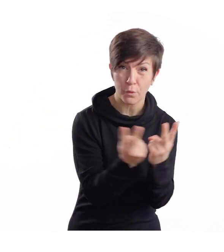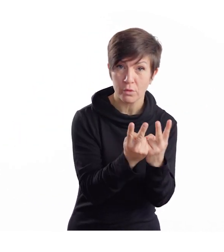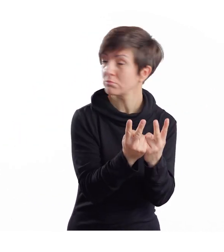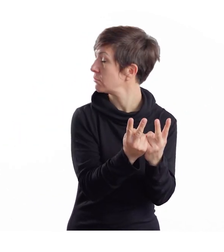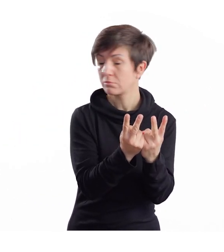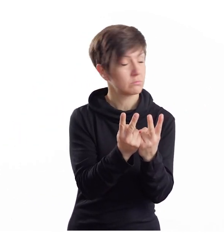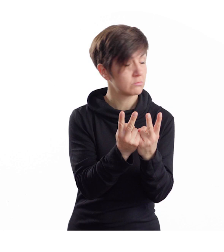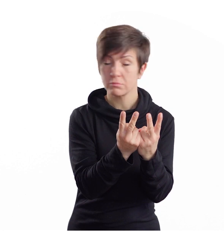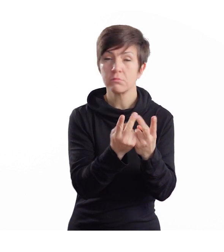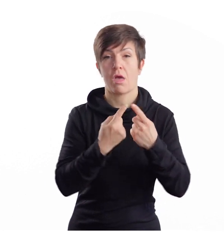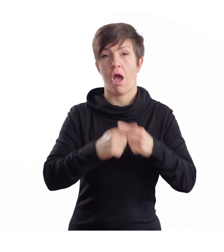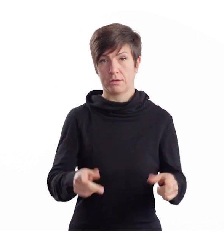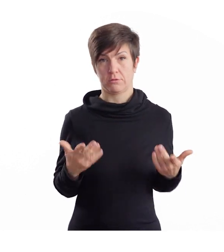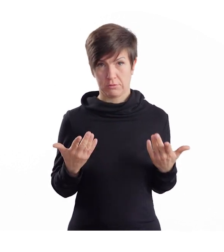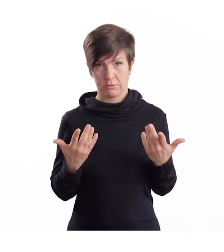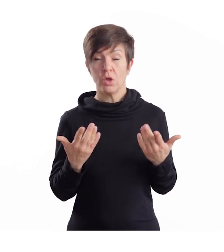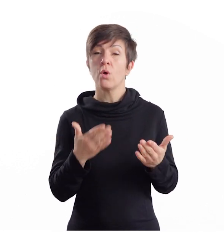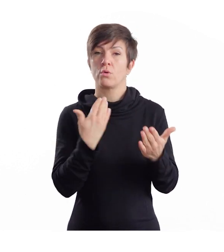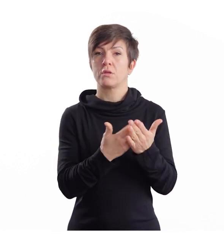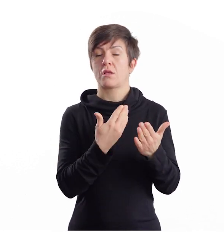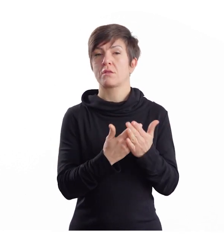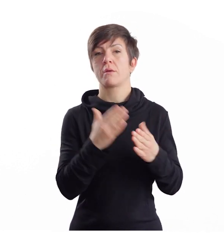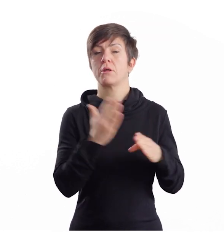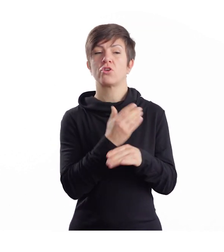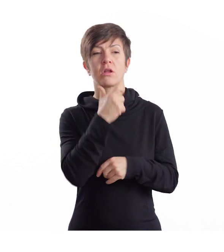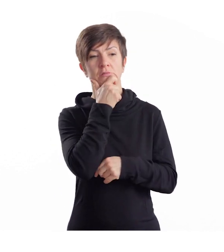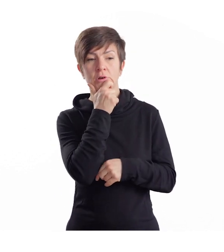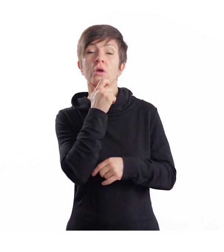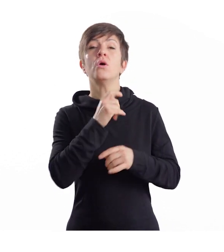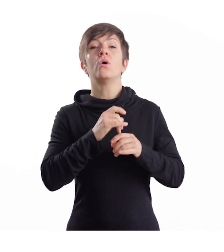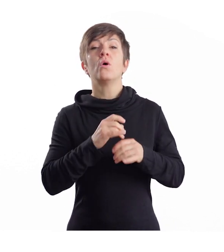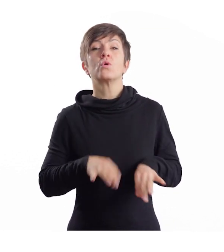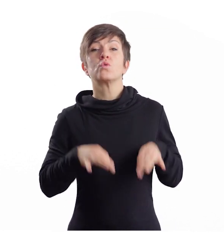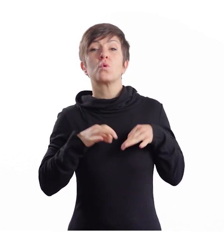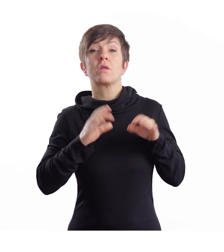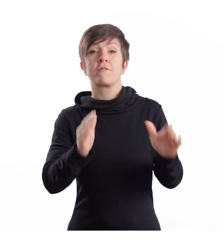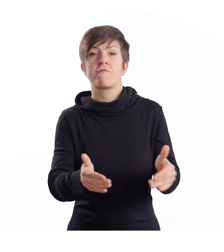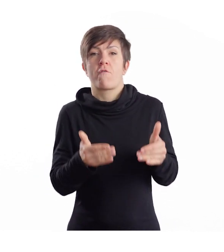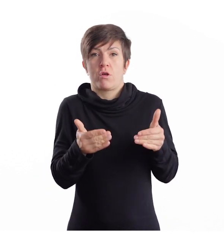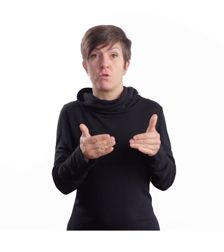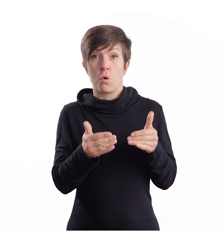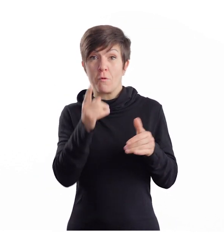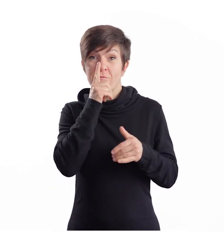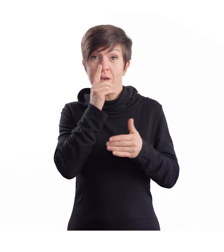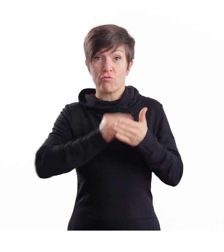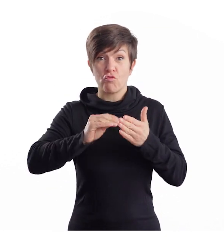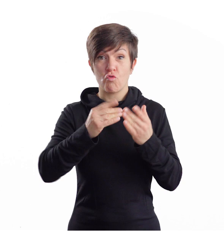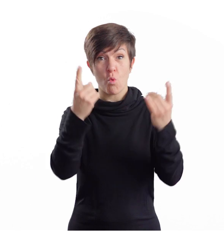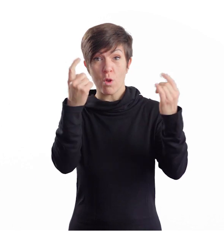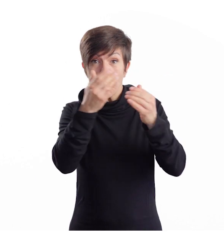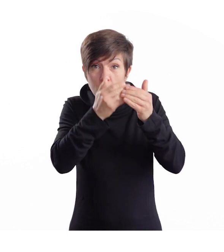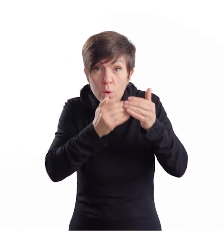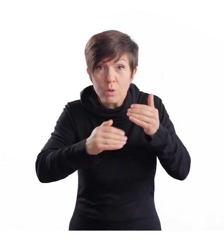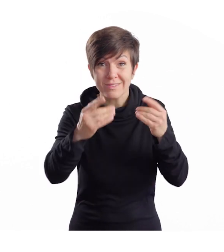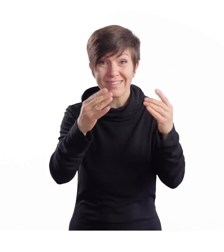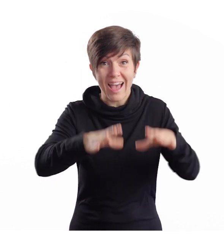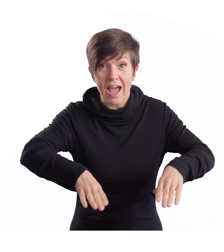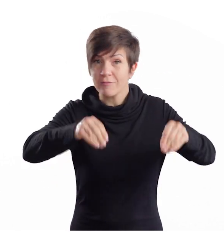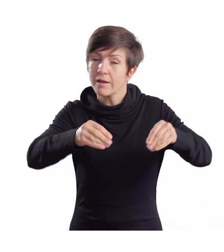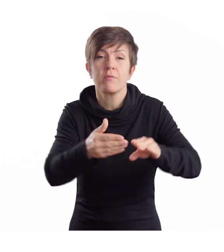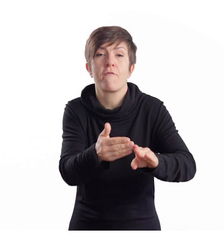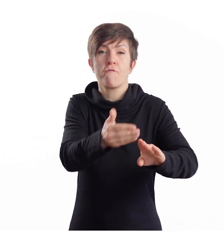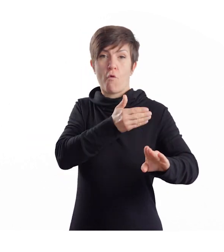kommen. Und das hat uns gezeigt, dass Gesundheitsförderung nicht erst zu Schulbeginn starten sollte, sondern in der